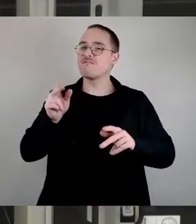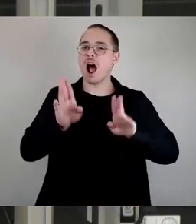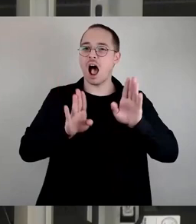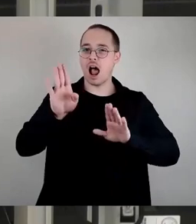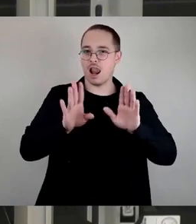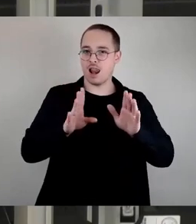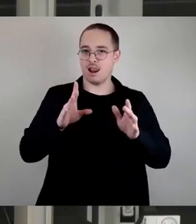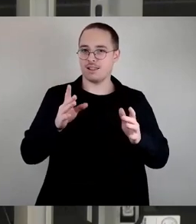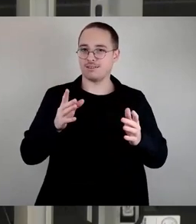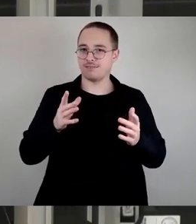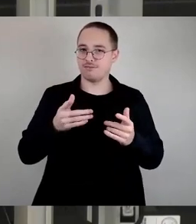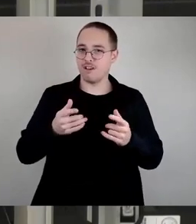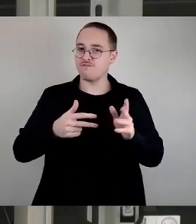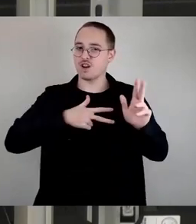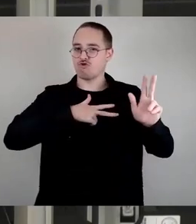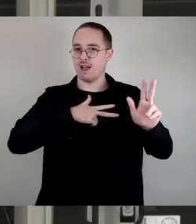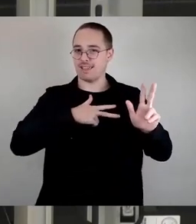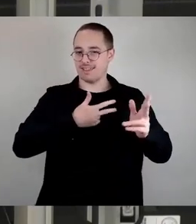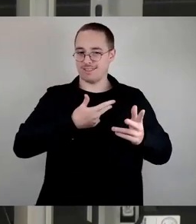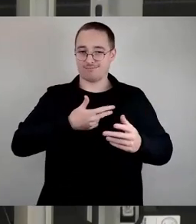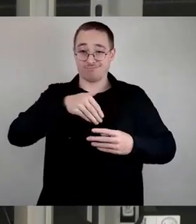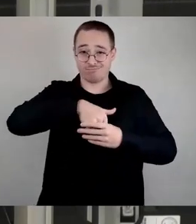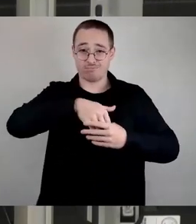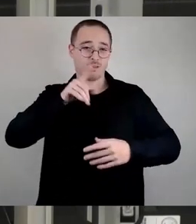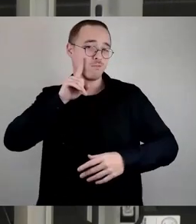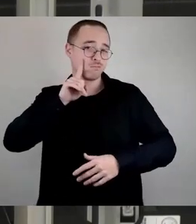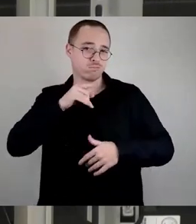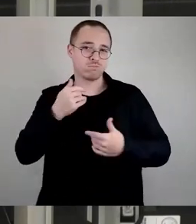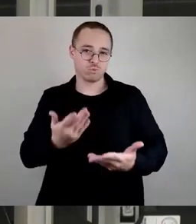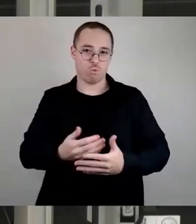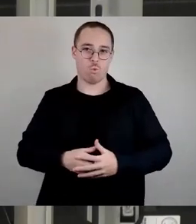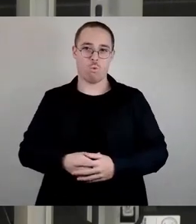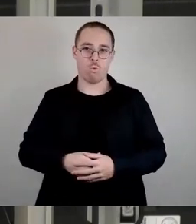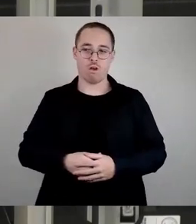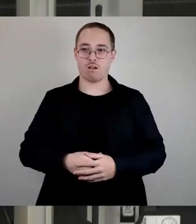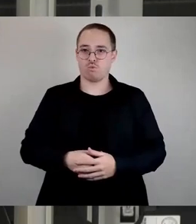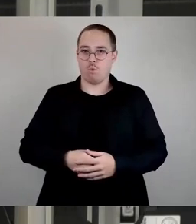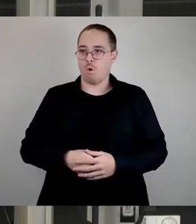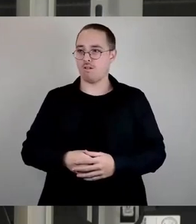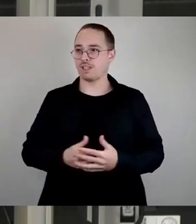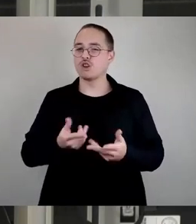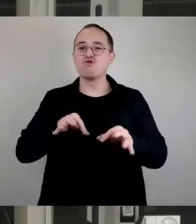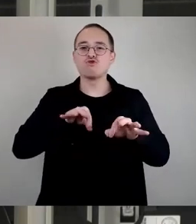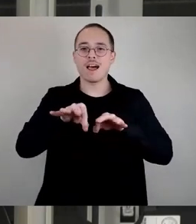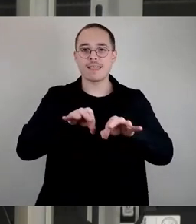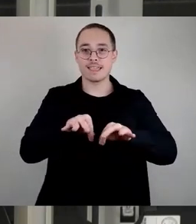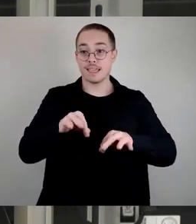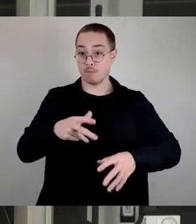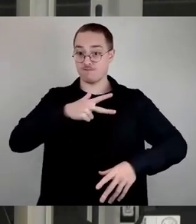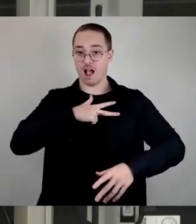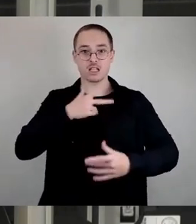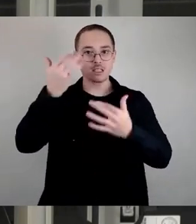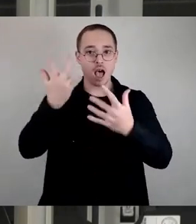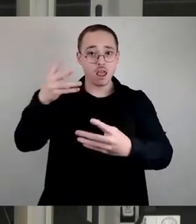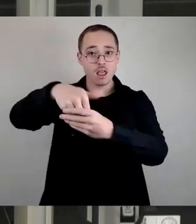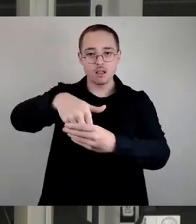Schachzug und hat nichts mit rationalen Zahlen oder anderen Dingen zu tun. Ich kann nur sagen, wir werden uns